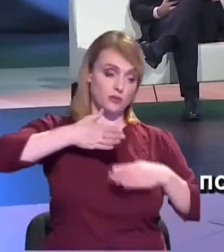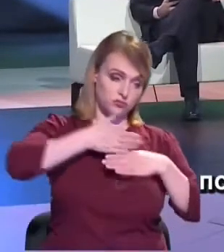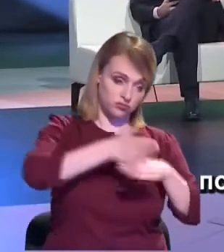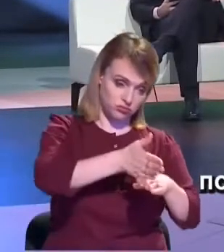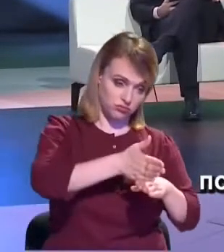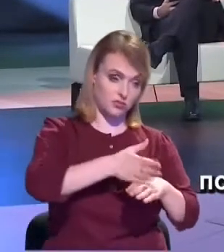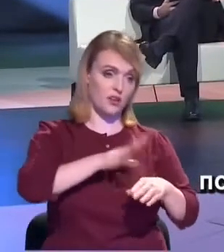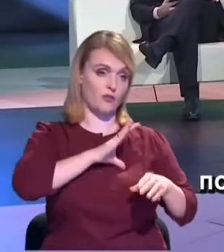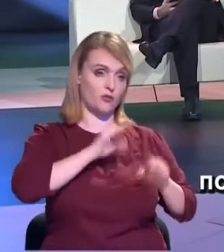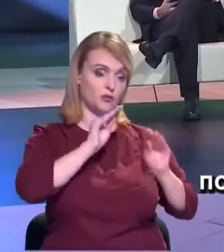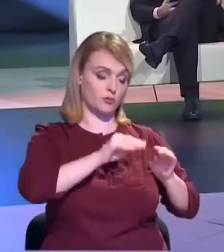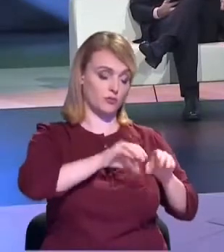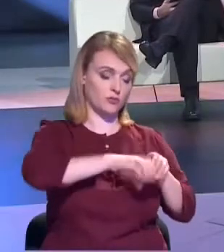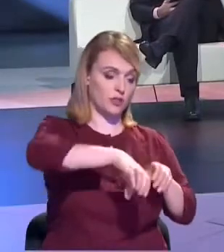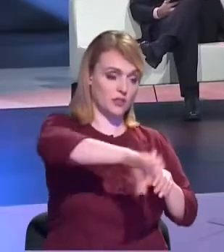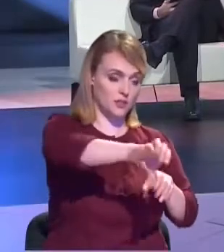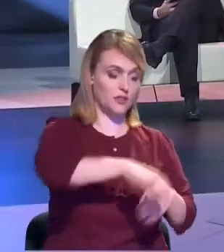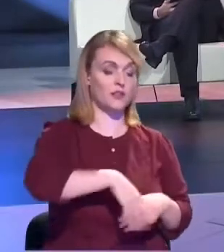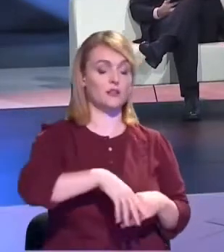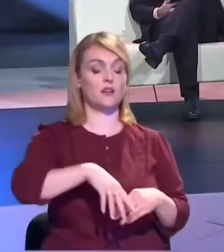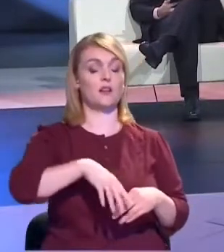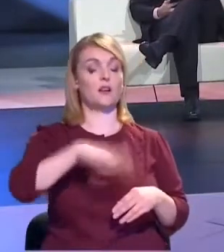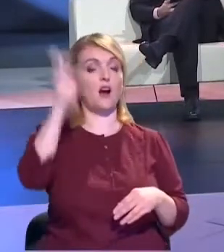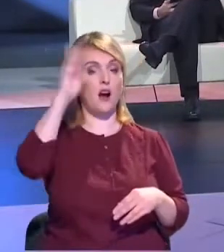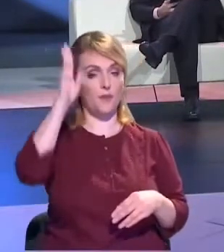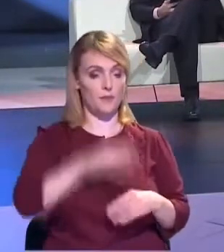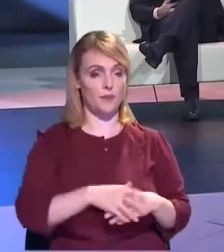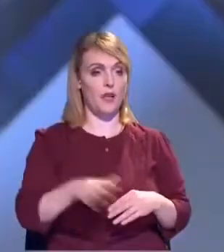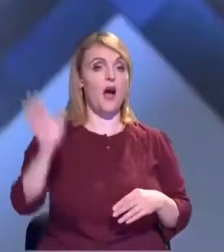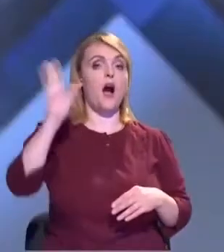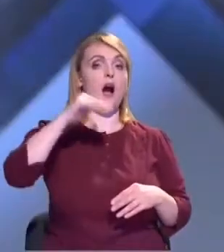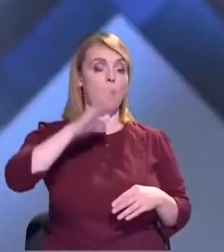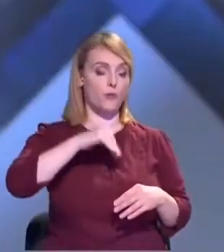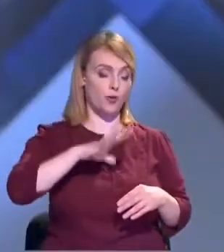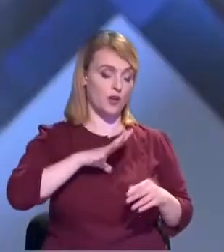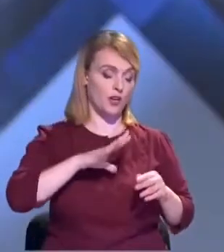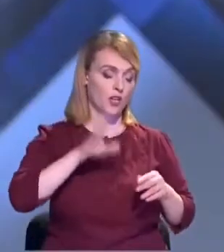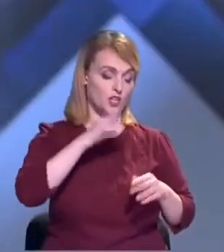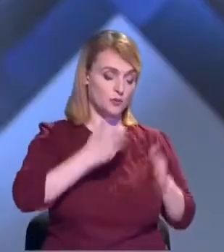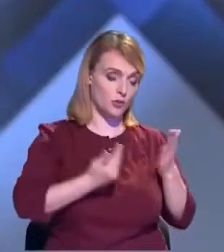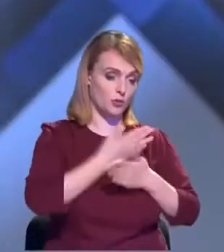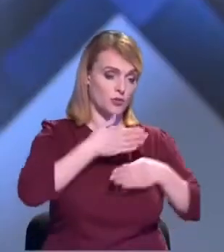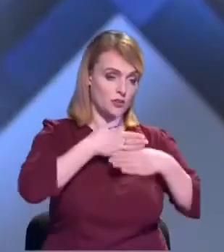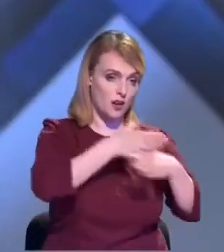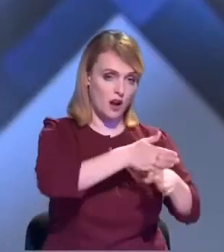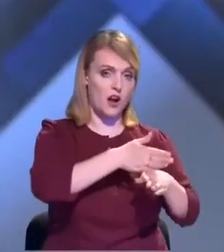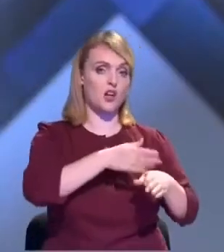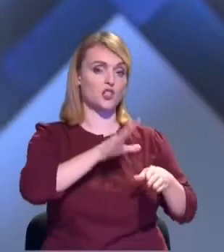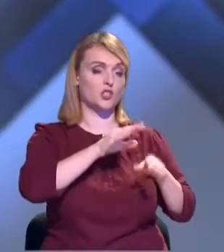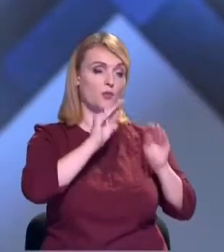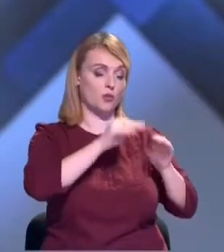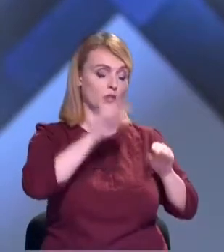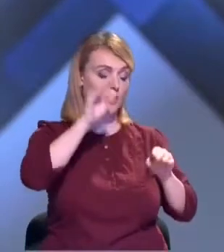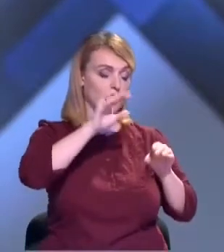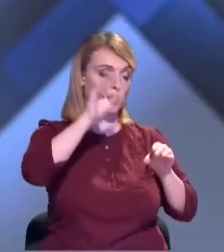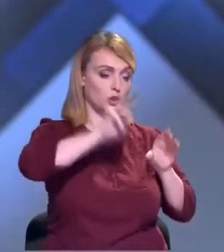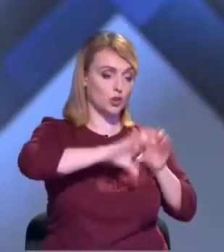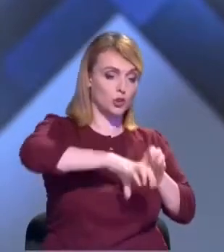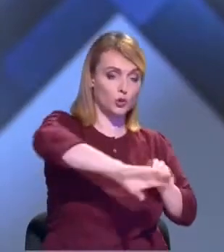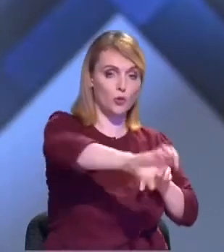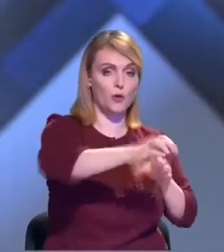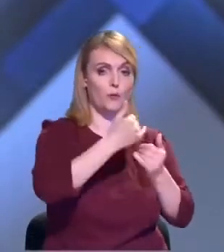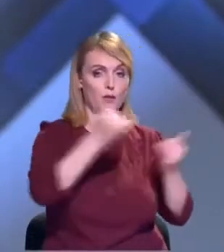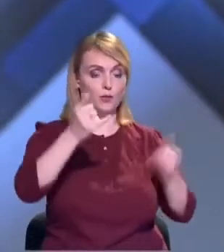identificăm banii pentru canalizare. Dacă pentru lucrările de apeduct suma pentru